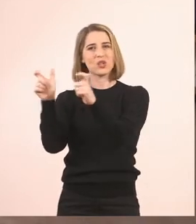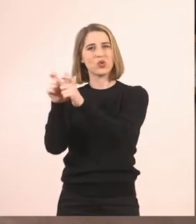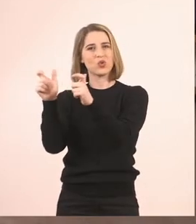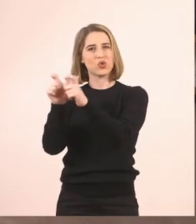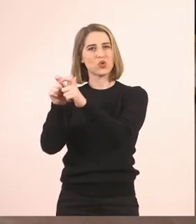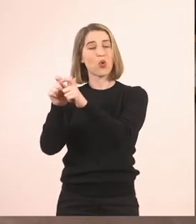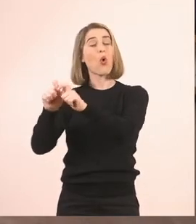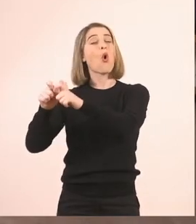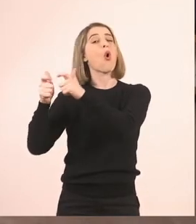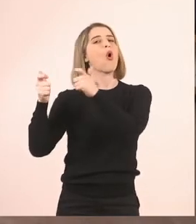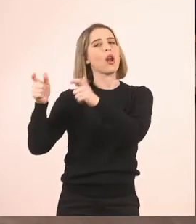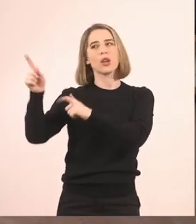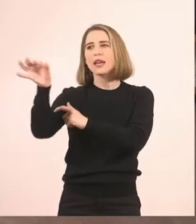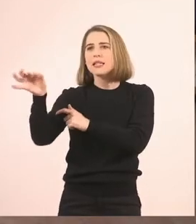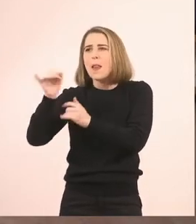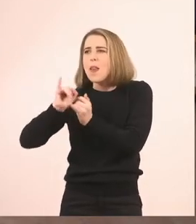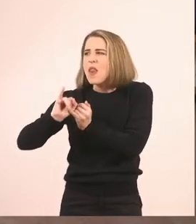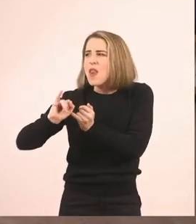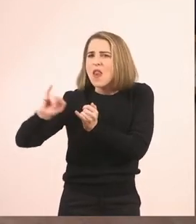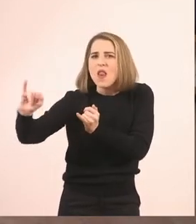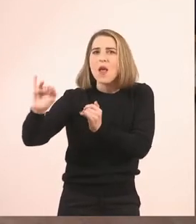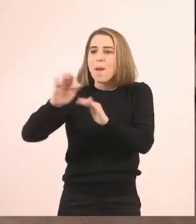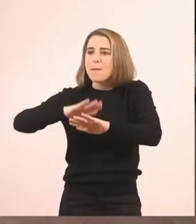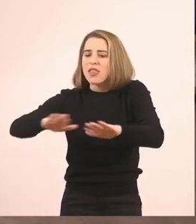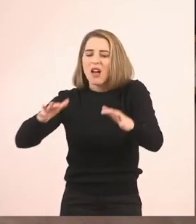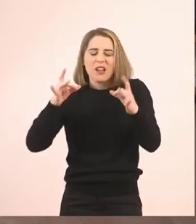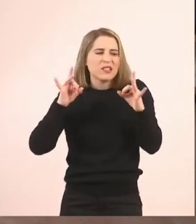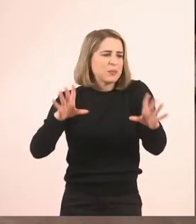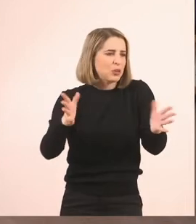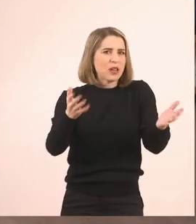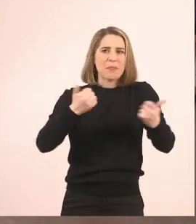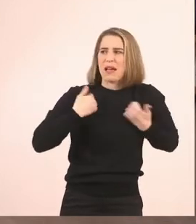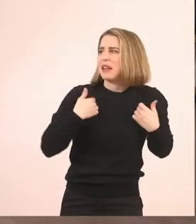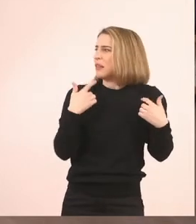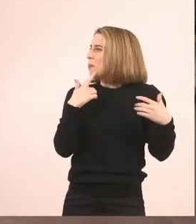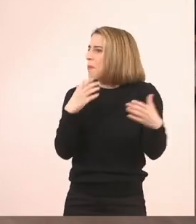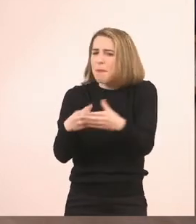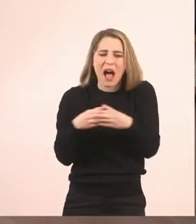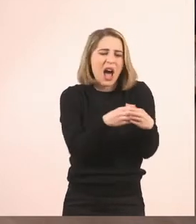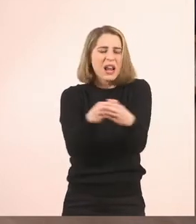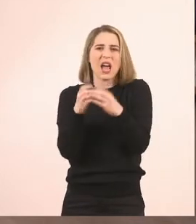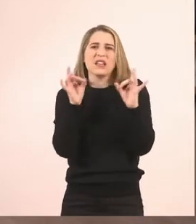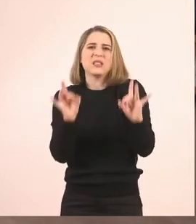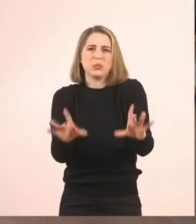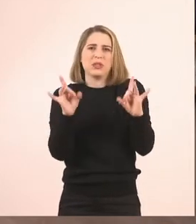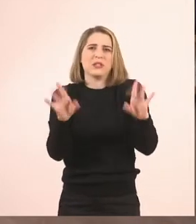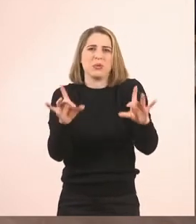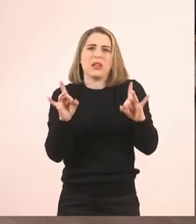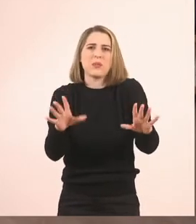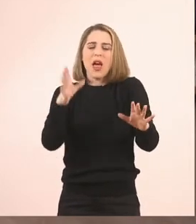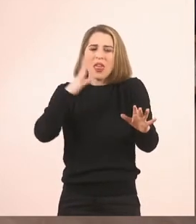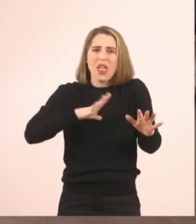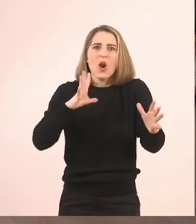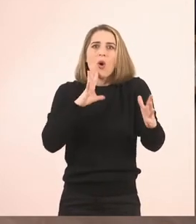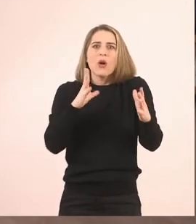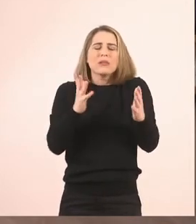γιατί ήταν σε ένα απομακρυσμένο νησί. Δεν είχαν παιδιά να παίζουν. Οπότε αυτό που θέλανε ήταν ξαφνικά να γεμίσει με παιδιά